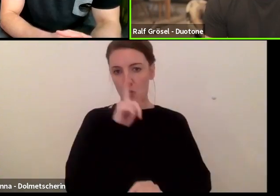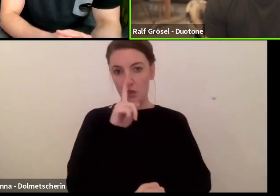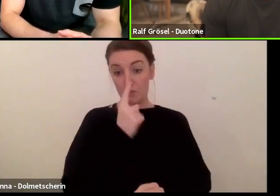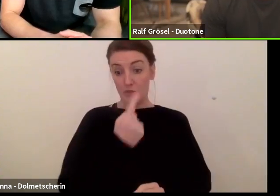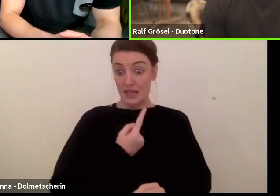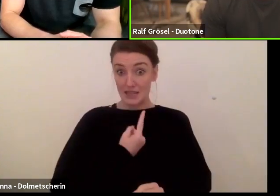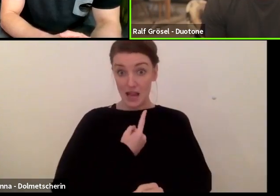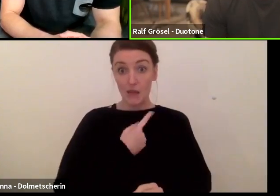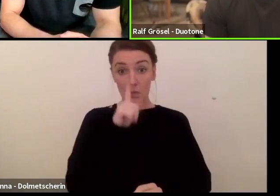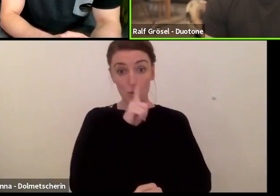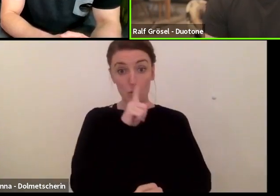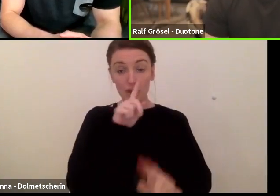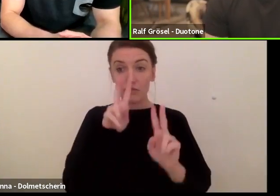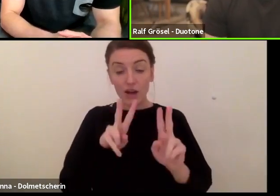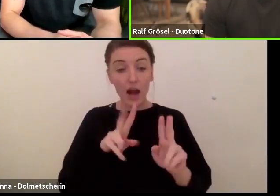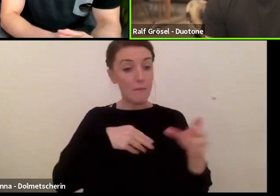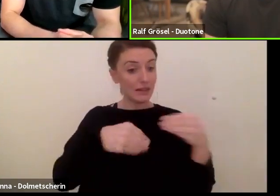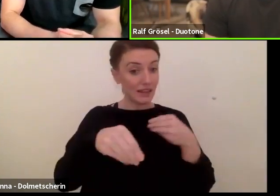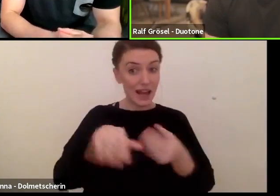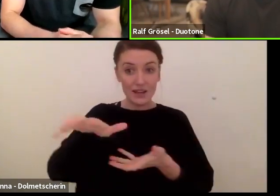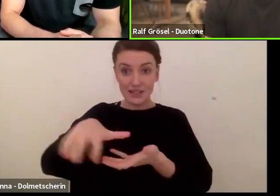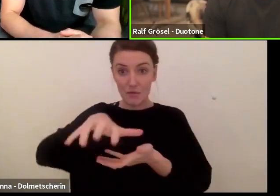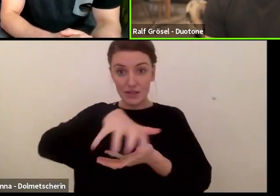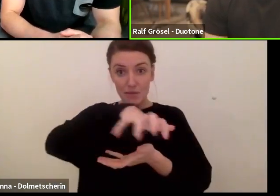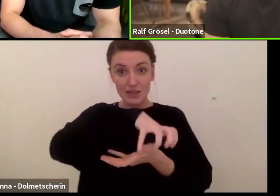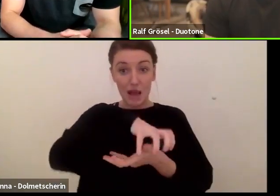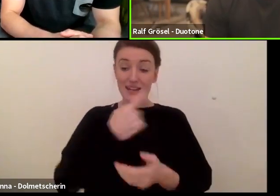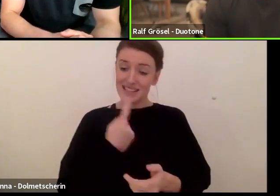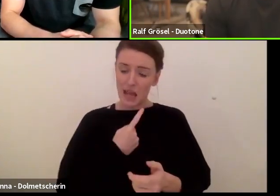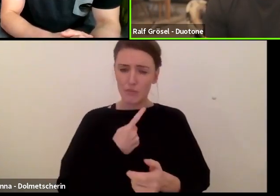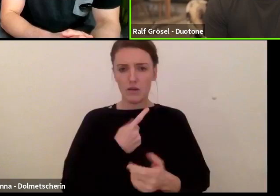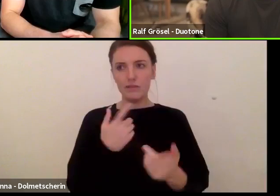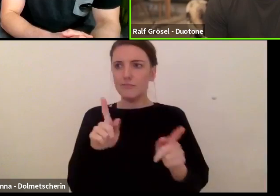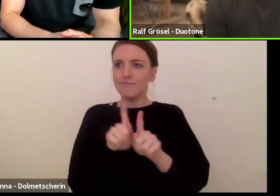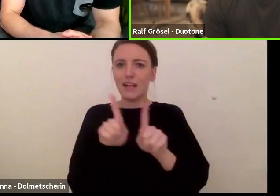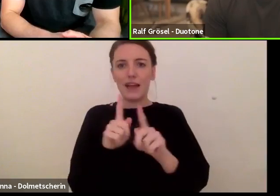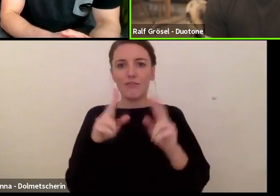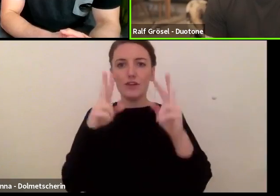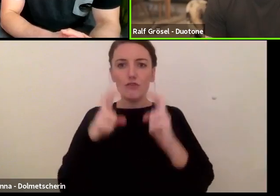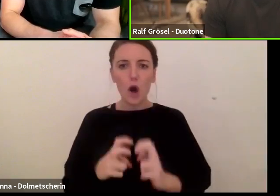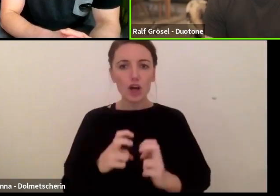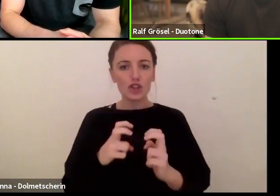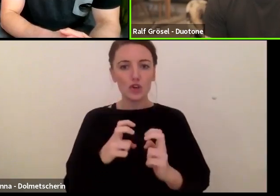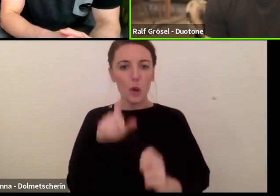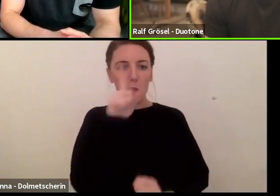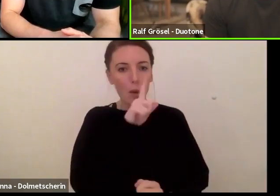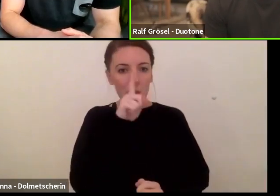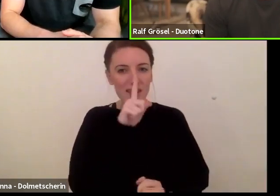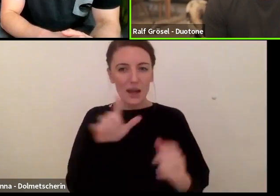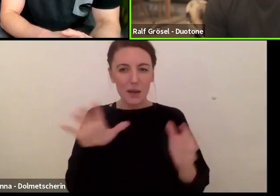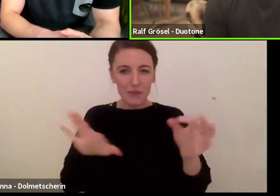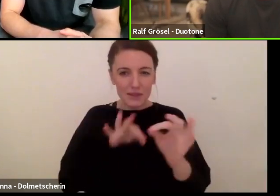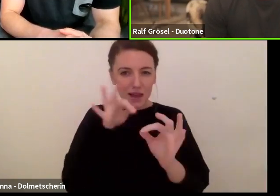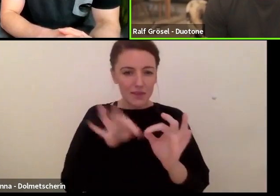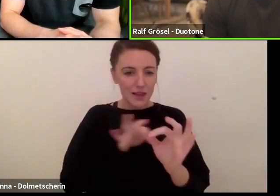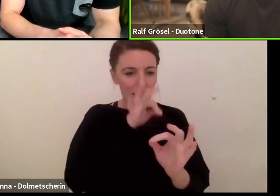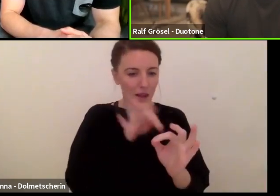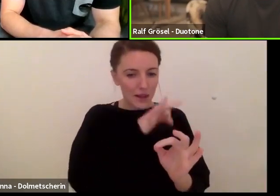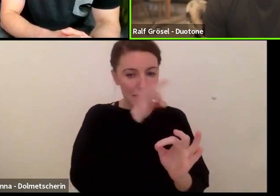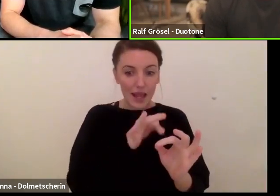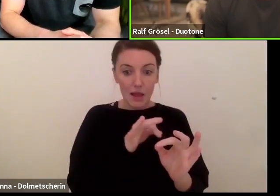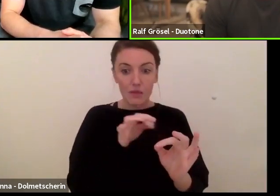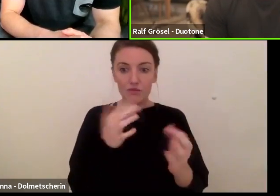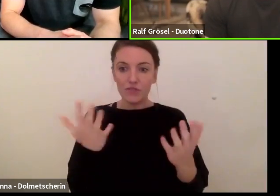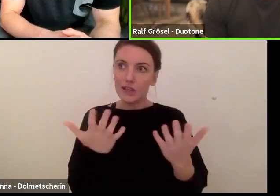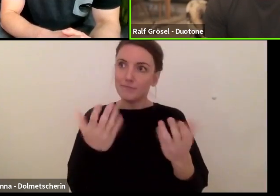die nicht kommerziell sind. Also wirklich eine richtige Studie, so wie im Automotive-Bereich. Und dieser Kite hatte eine Fläche von 13 Quadratmetern und